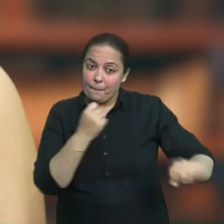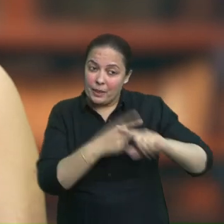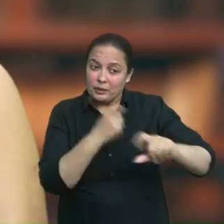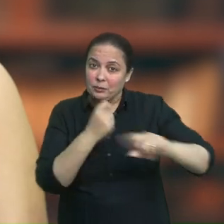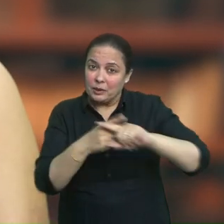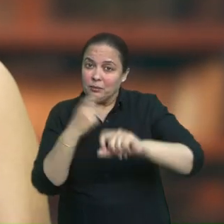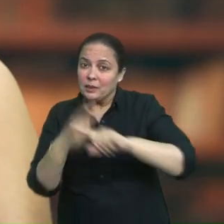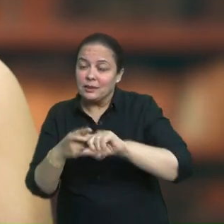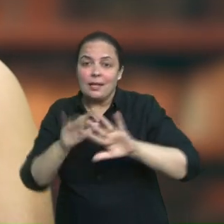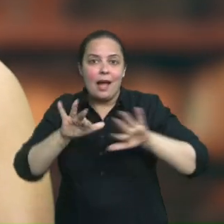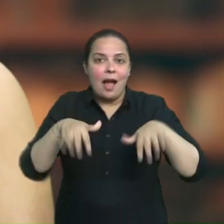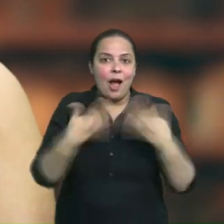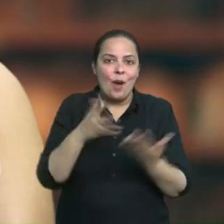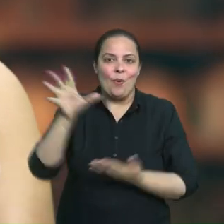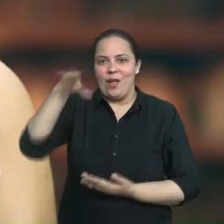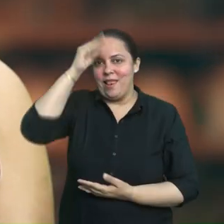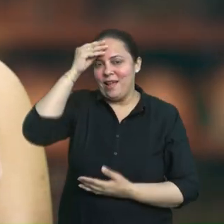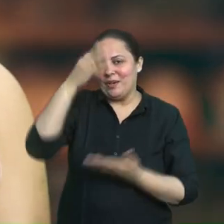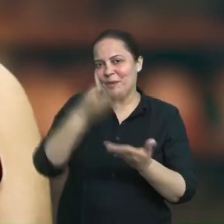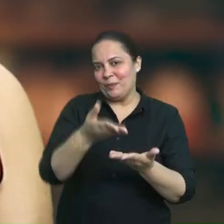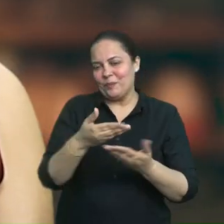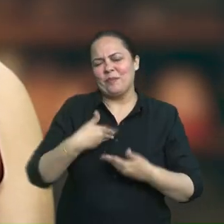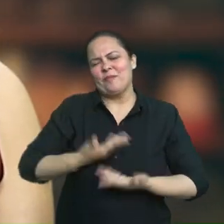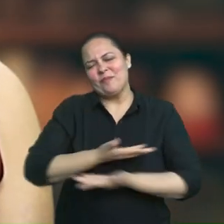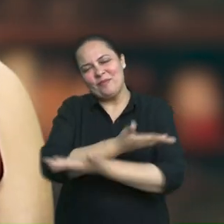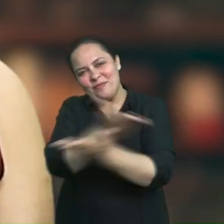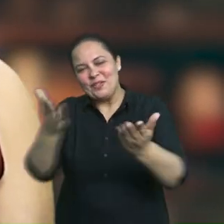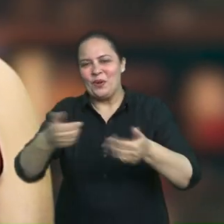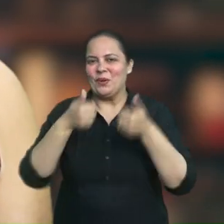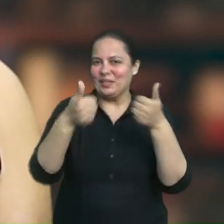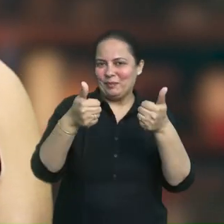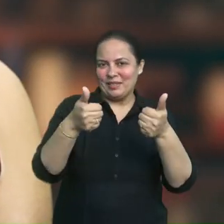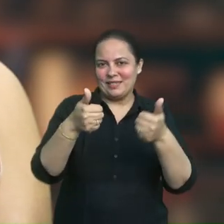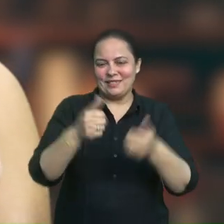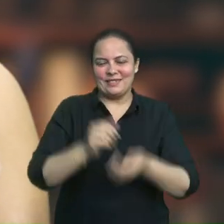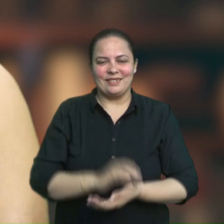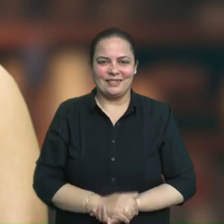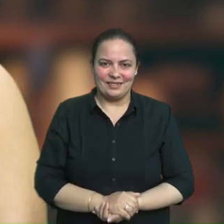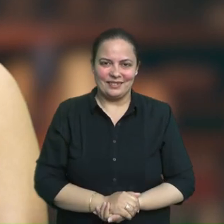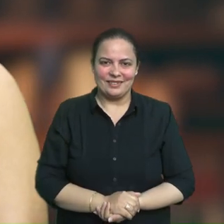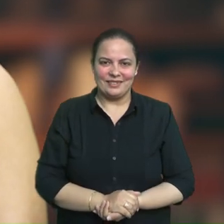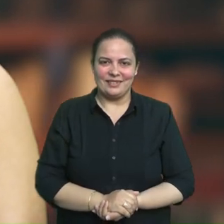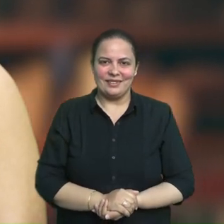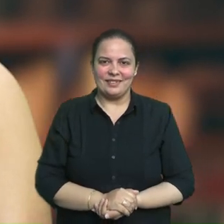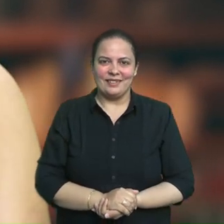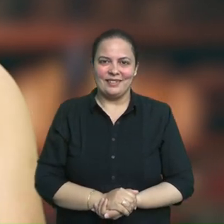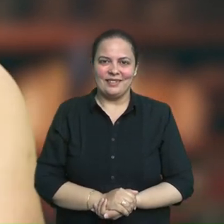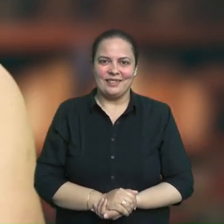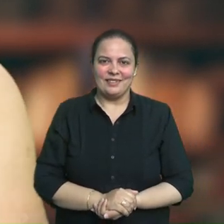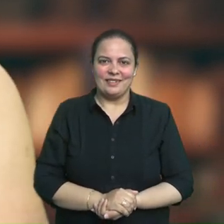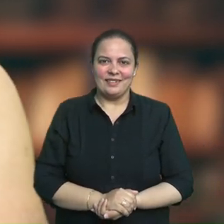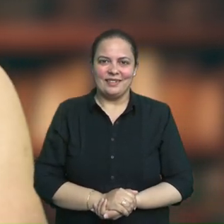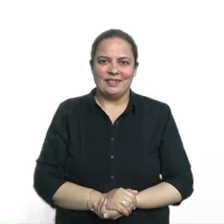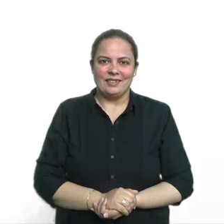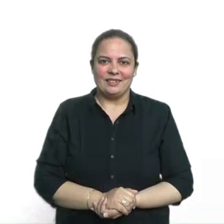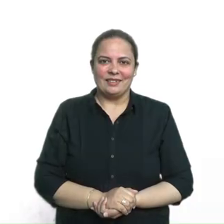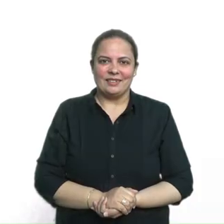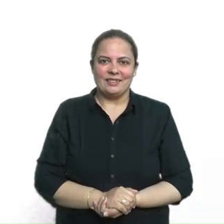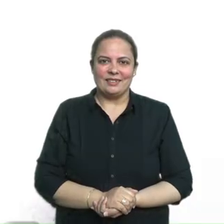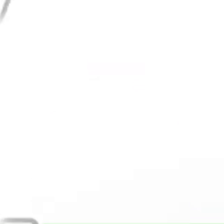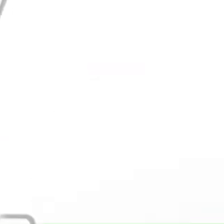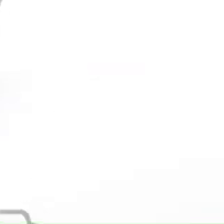स्तर वा आयू अनुरूप इस्तिमाल करने में बहुत मदद करेगा आप सभी को वेरियोर से बहुत बहुत शुपकाम नाएं